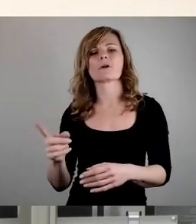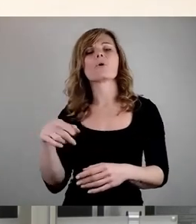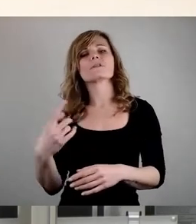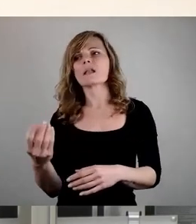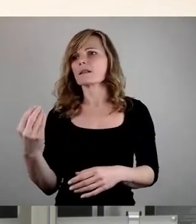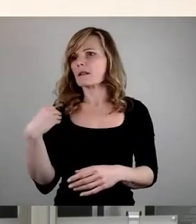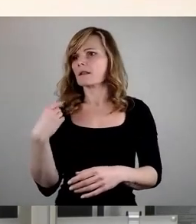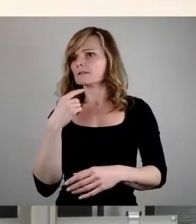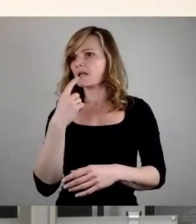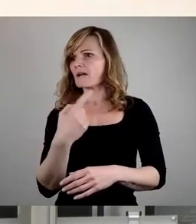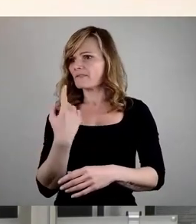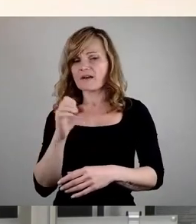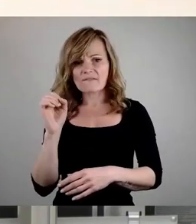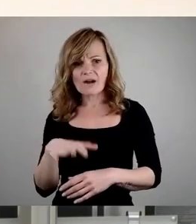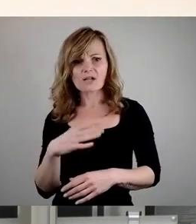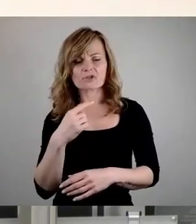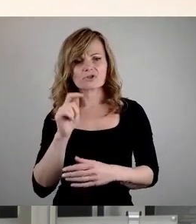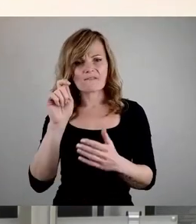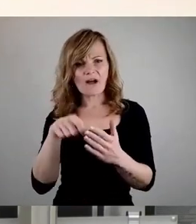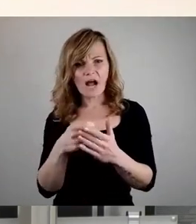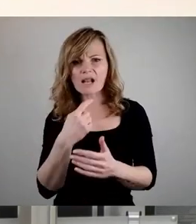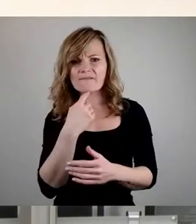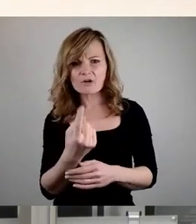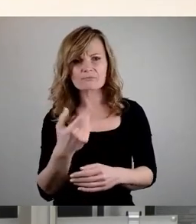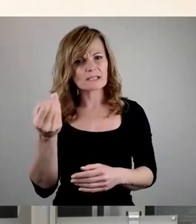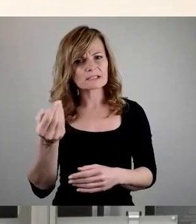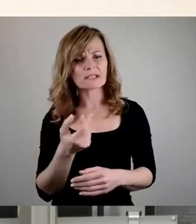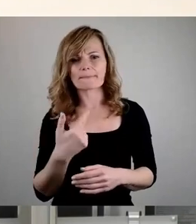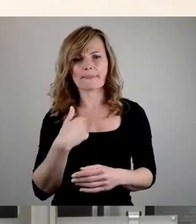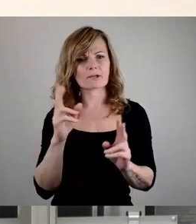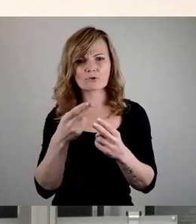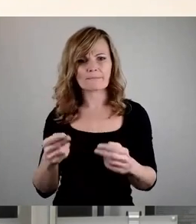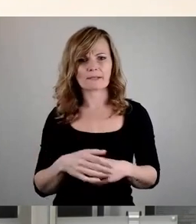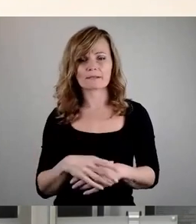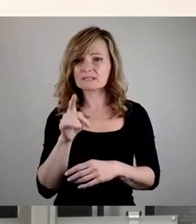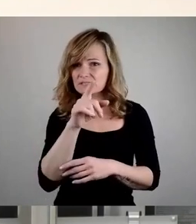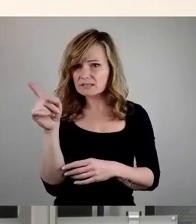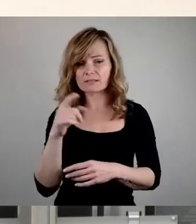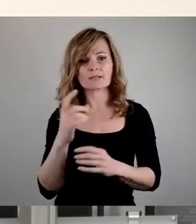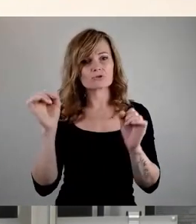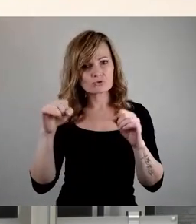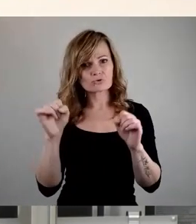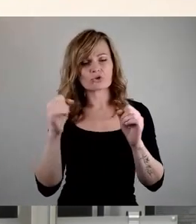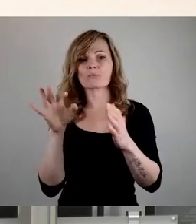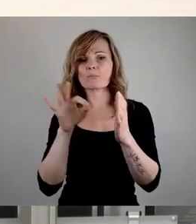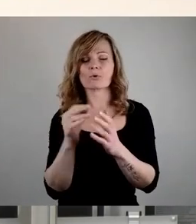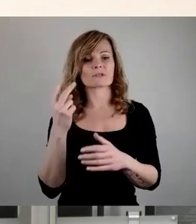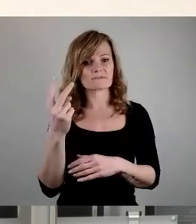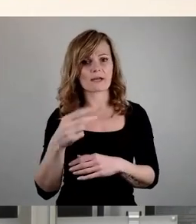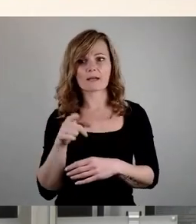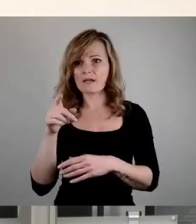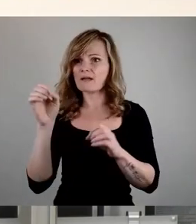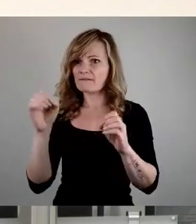falsche Wahlversprechen abgeben. Das stimmt schlicht und ergreifend nicht. Sie haben mit dieser Zustimmung zu dem Punkt 2 ein falsches